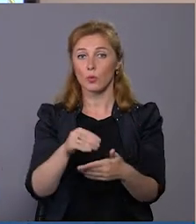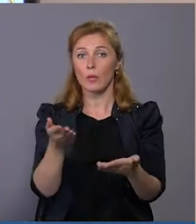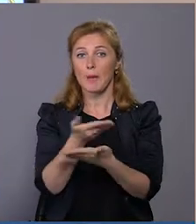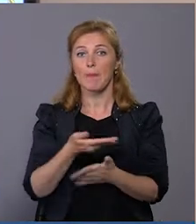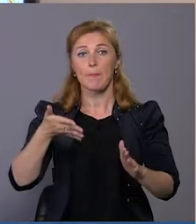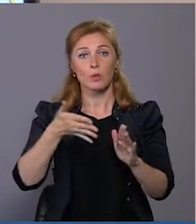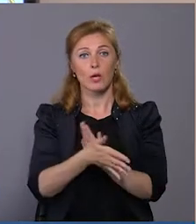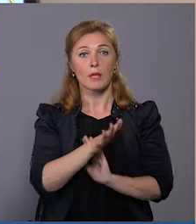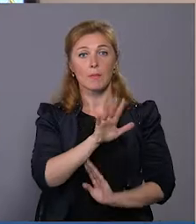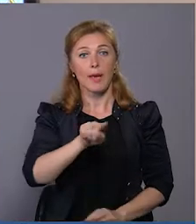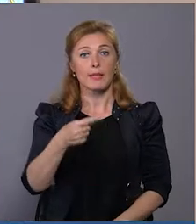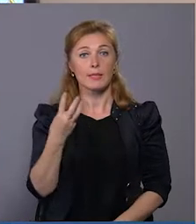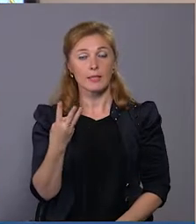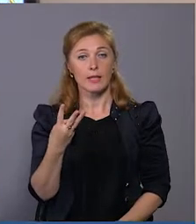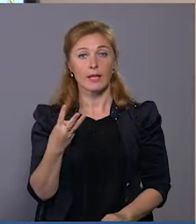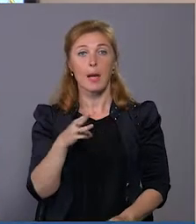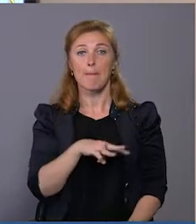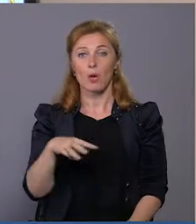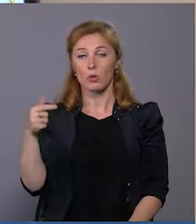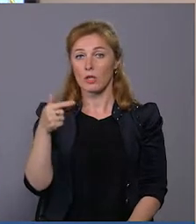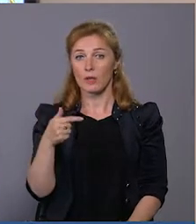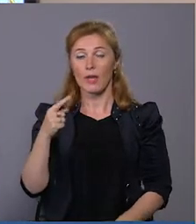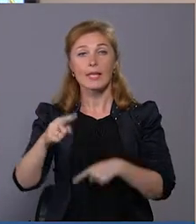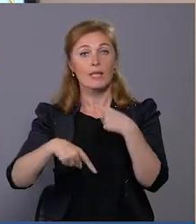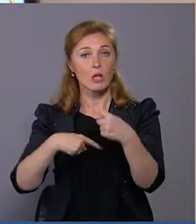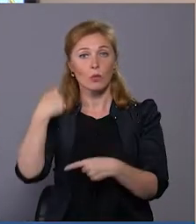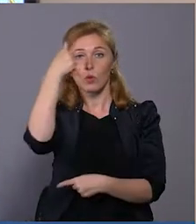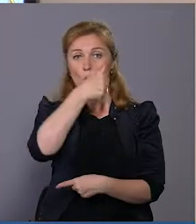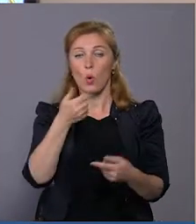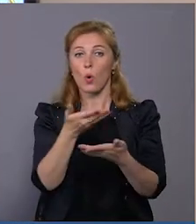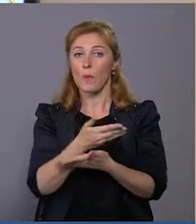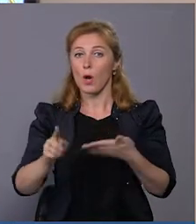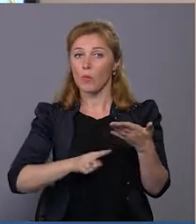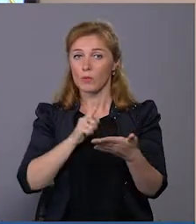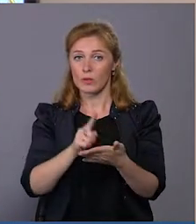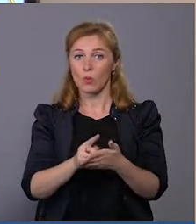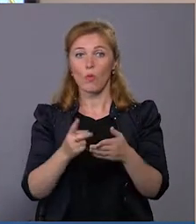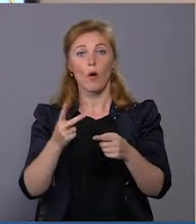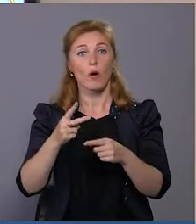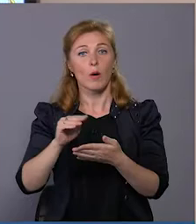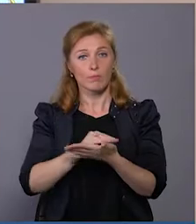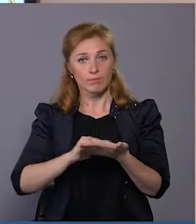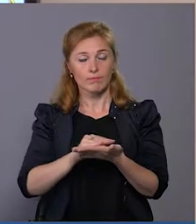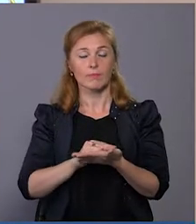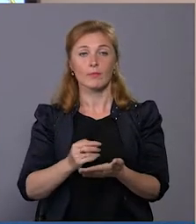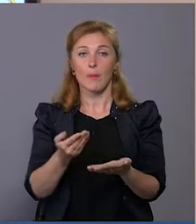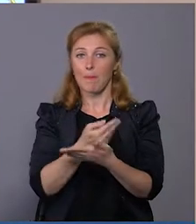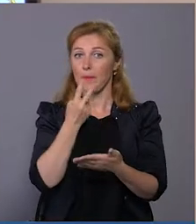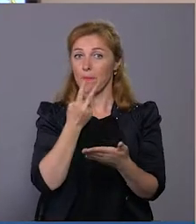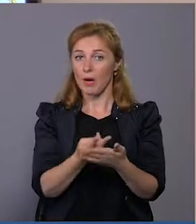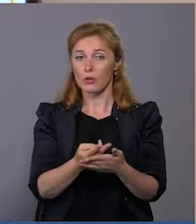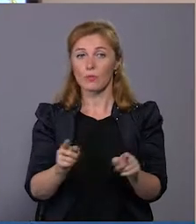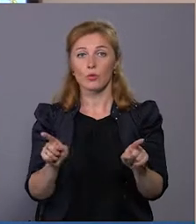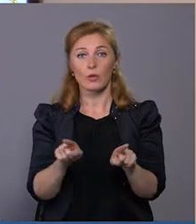5,3 млн гривень. І вже з наступного року ми обов'язково підемо по другому колу, тому що ми бачимо, що по одній такій одиниці